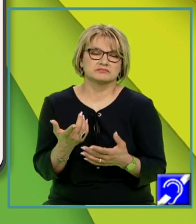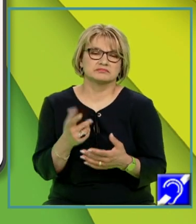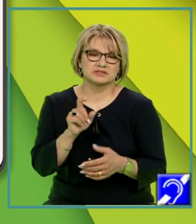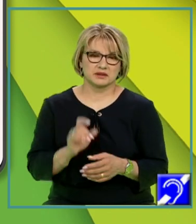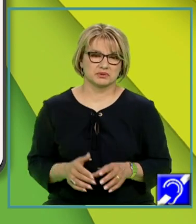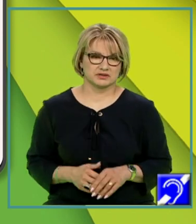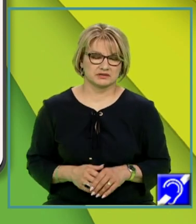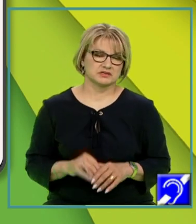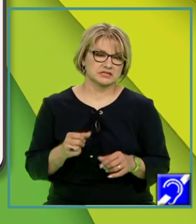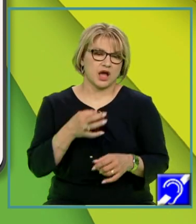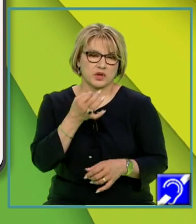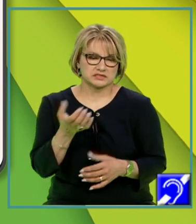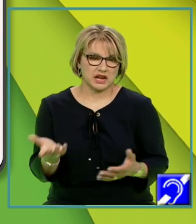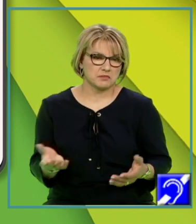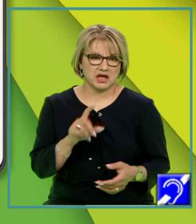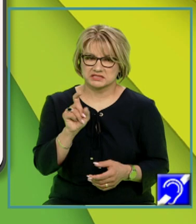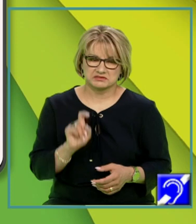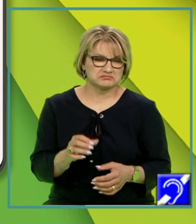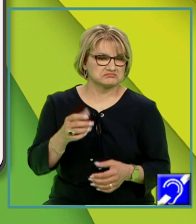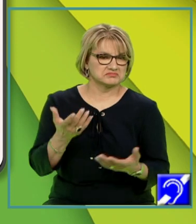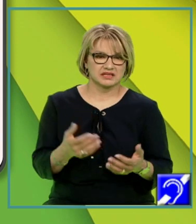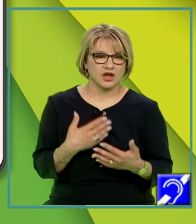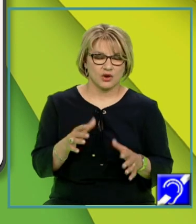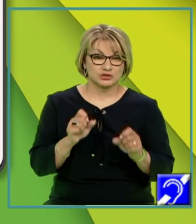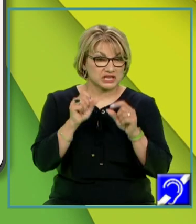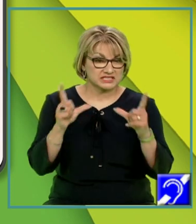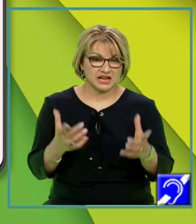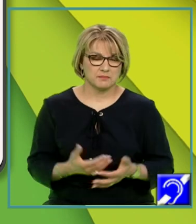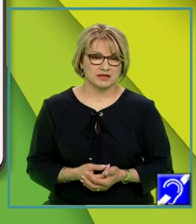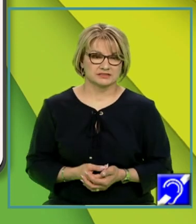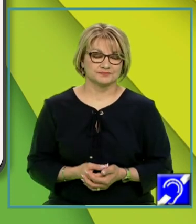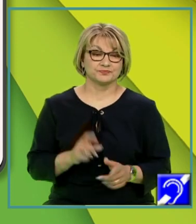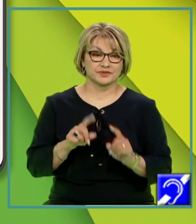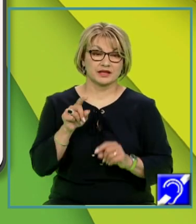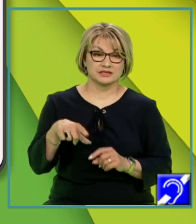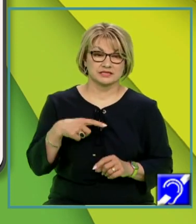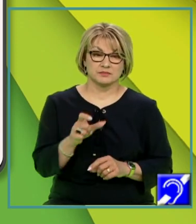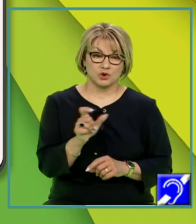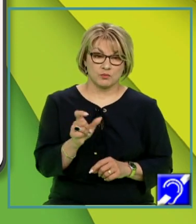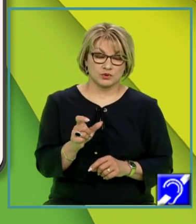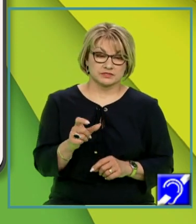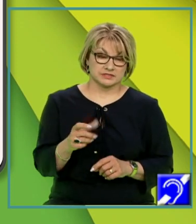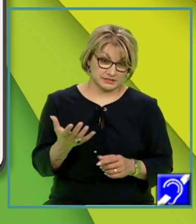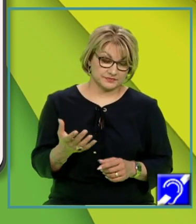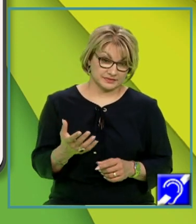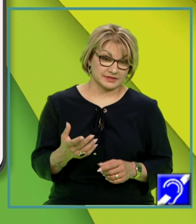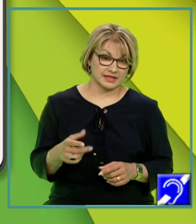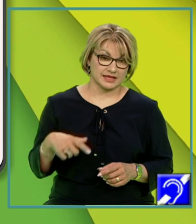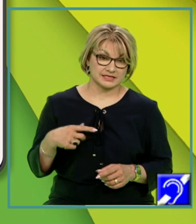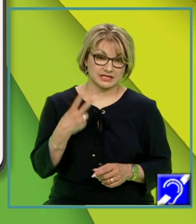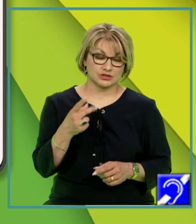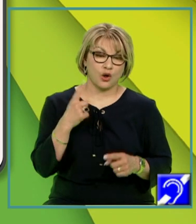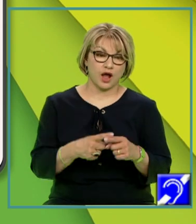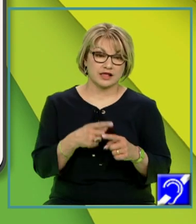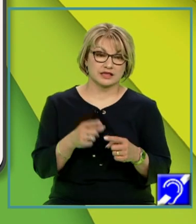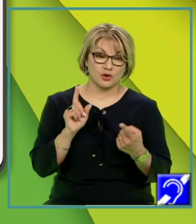ordine și așa mai departe. Ori, dacă astea sunt propozițiile e clar că avem cel puțin două categorii. Ar fi pe